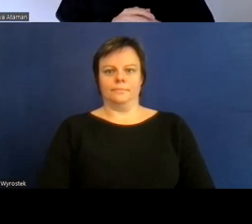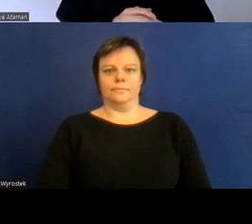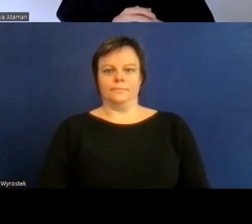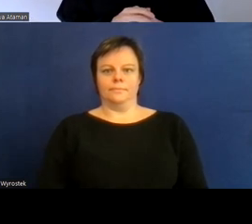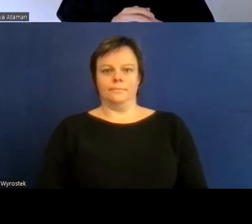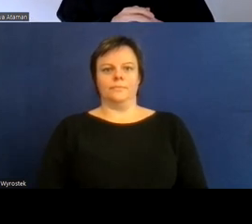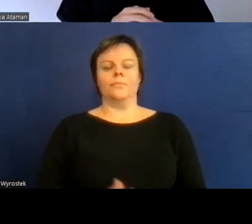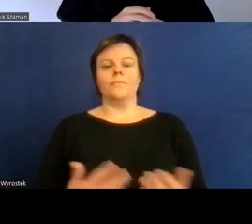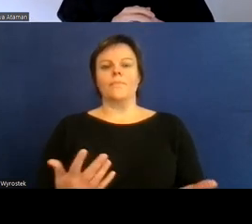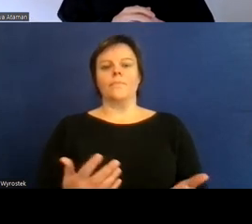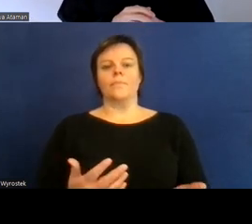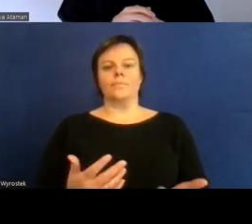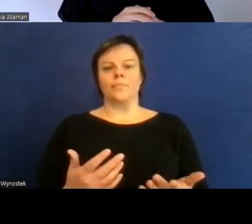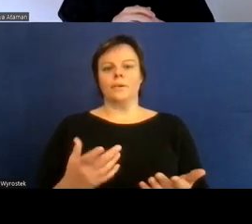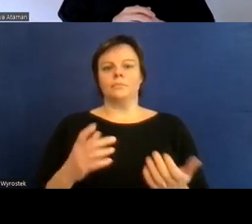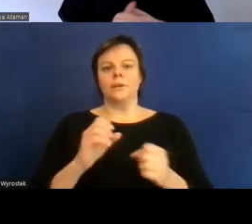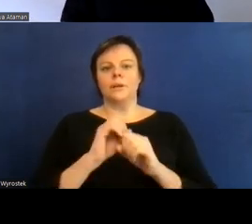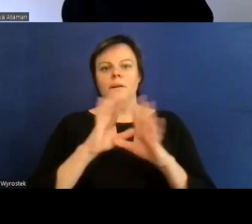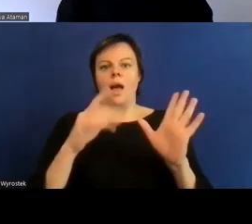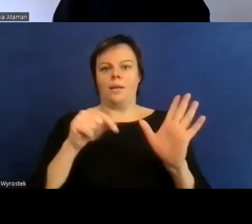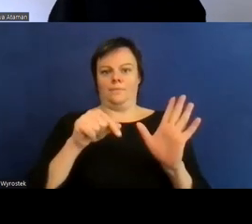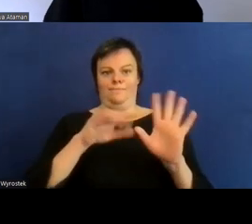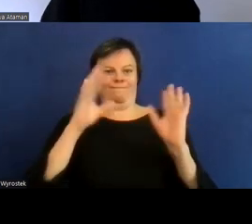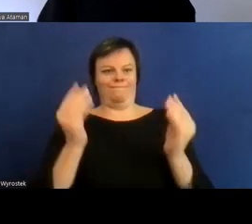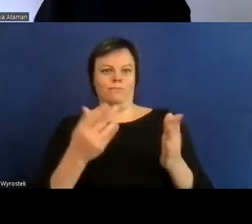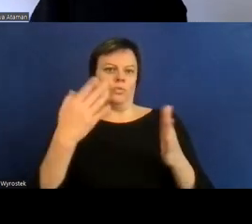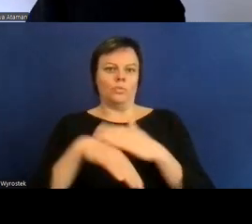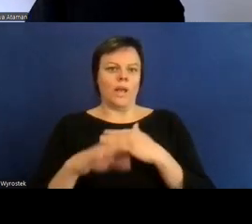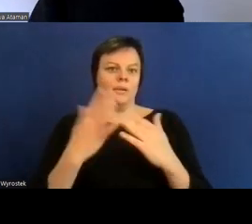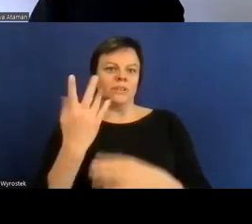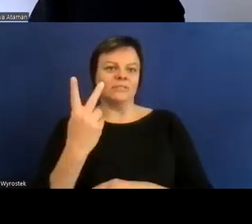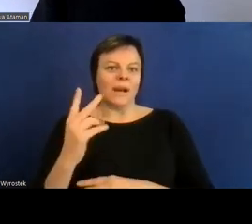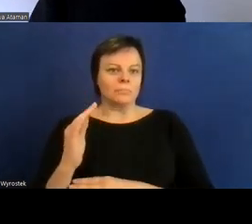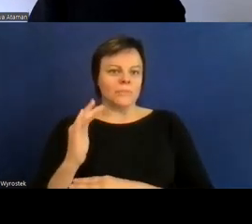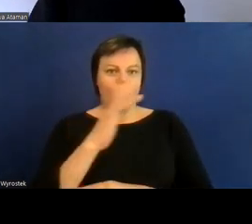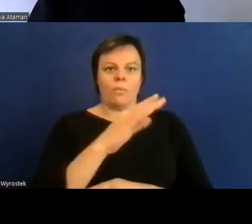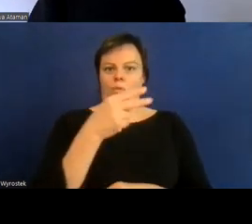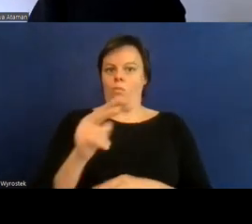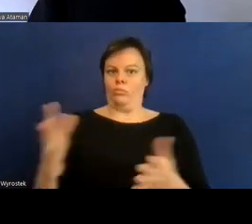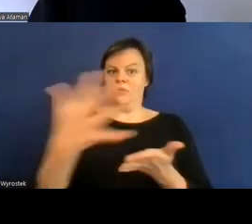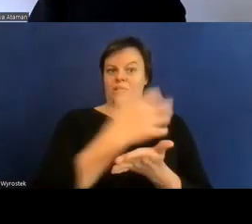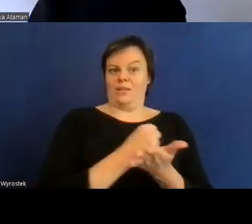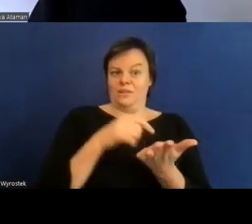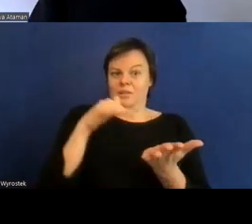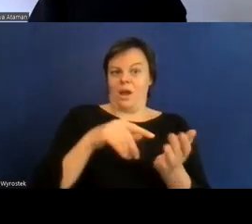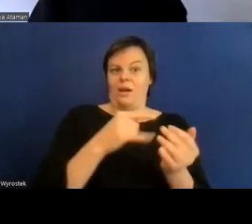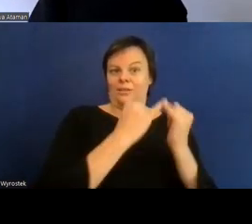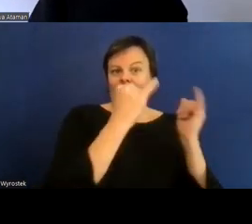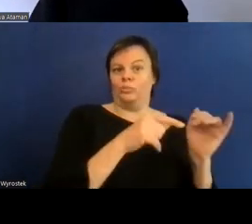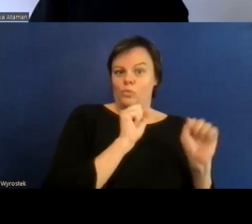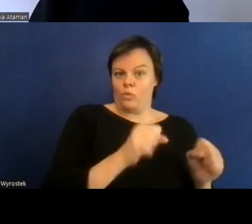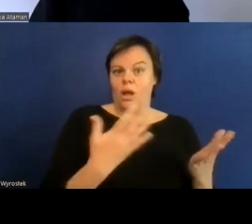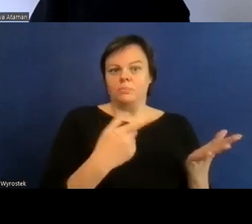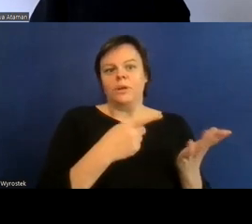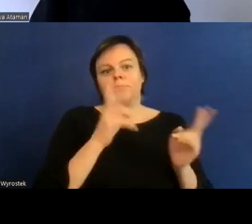genau vielleicht in dem zusammenhang auch noch mal als so ein also als als so einen dritten mythos das einfach barrierefreies design